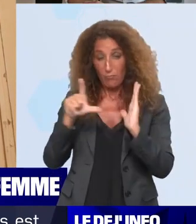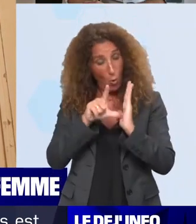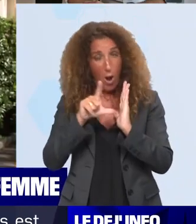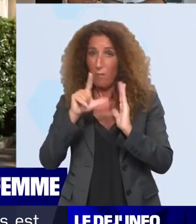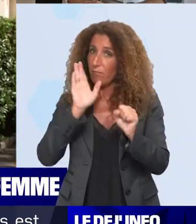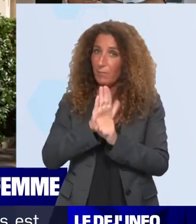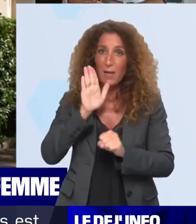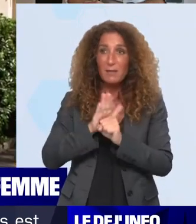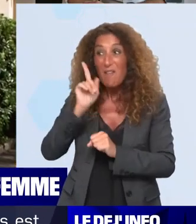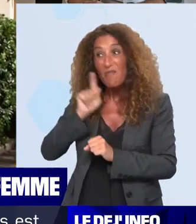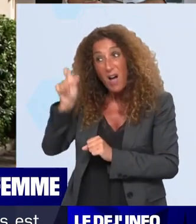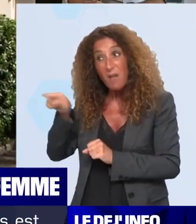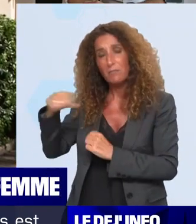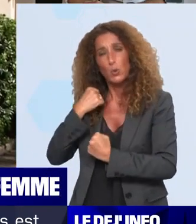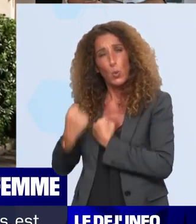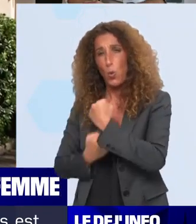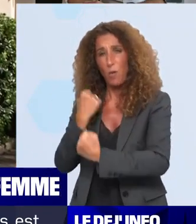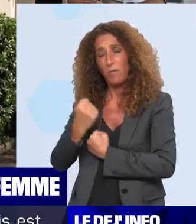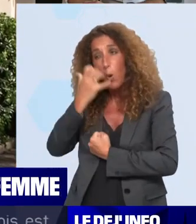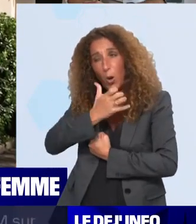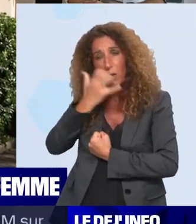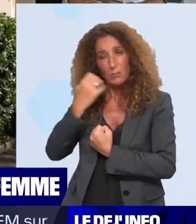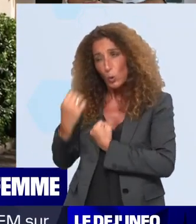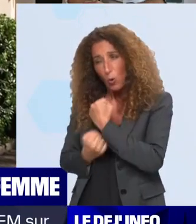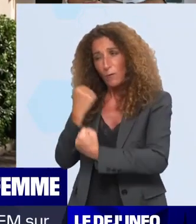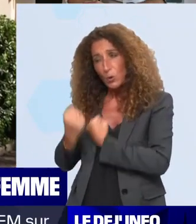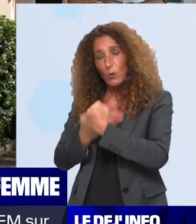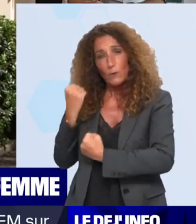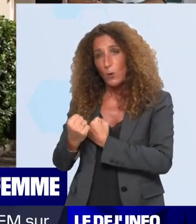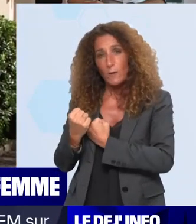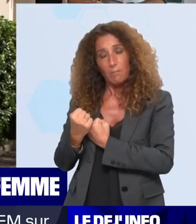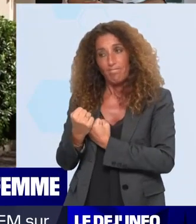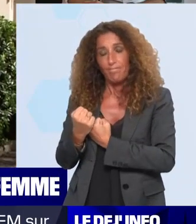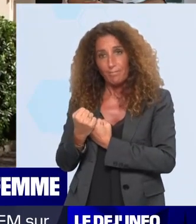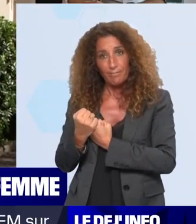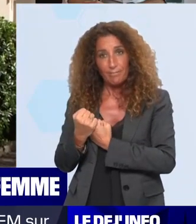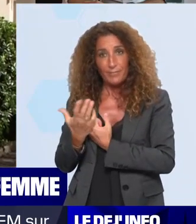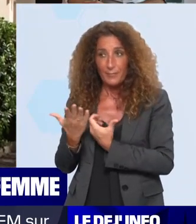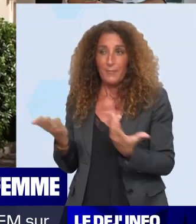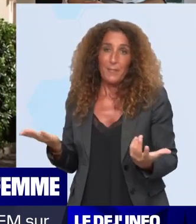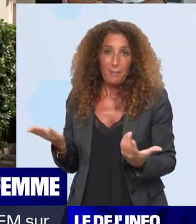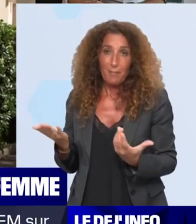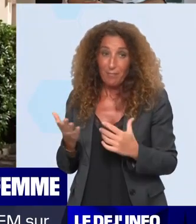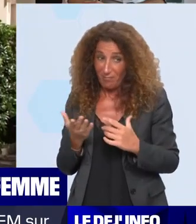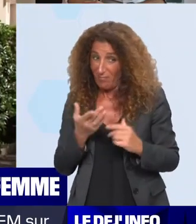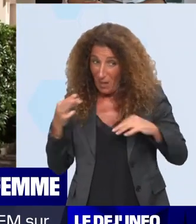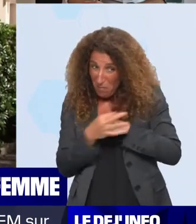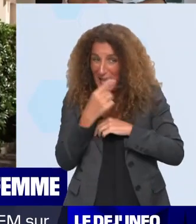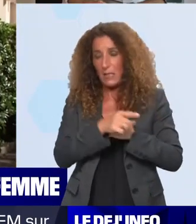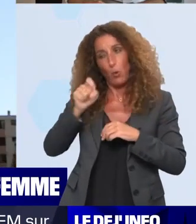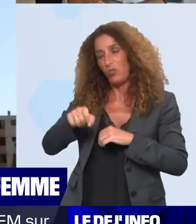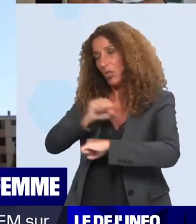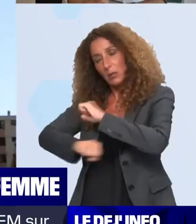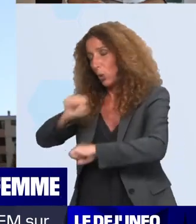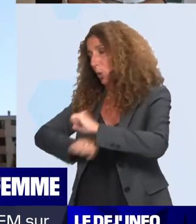cette dame qui avait des souffrances qui étaient insupportables, il y eu cet accompagnement fait par son époux, alors qu'avec